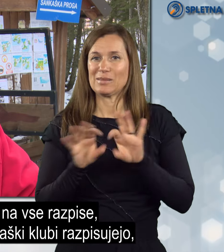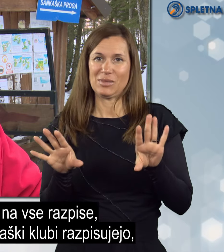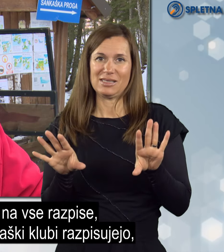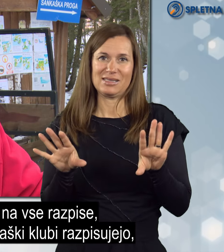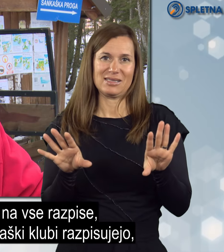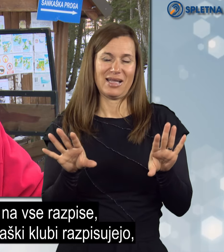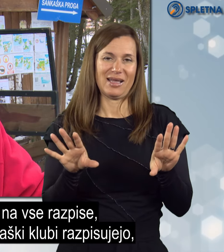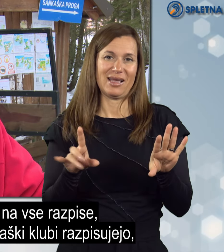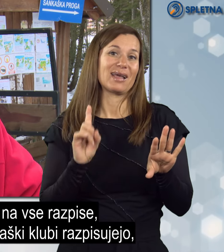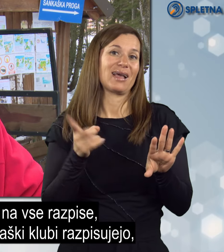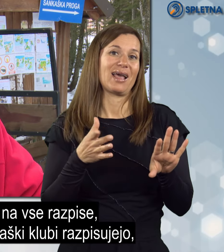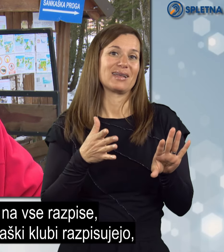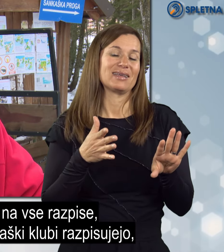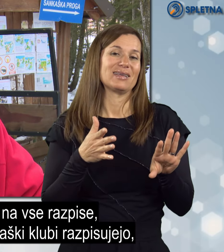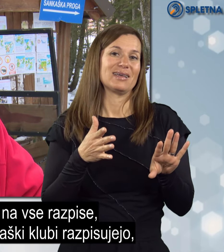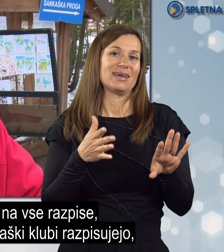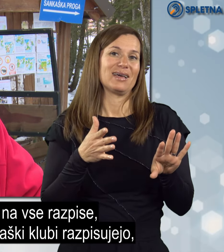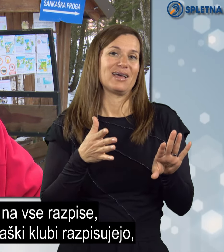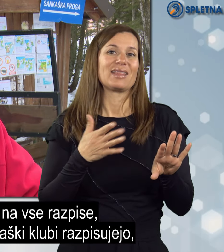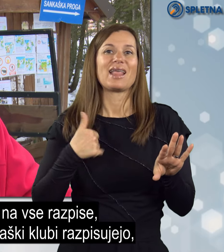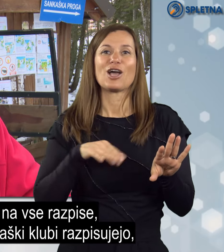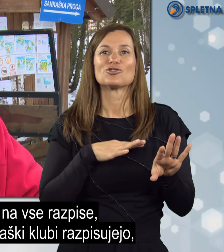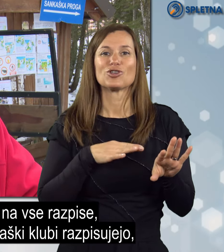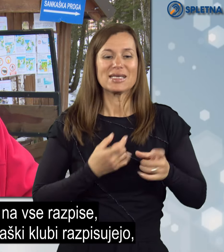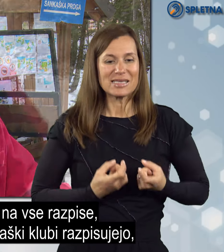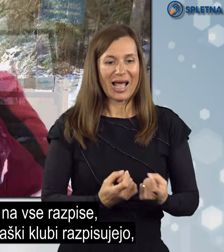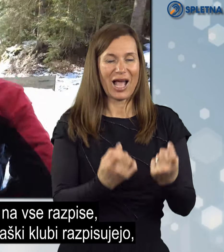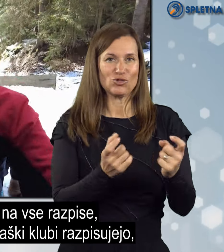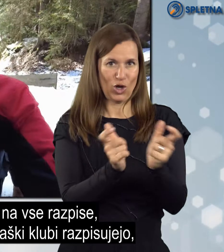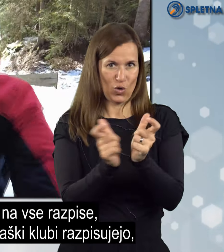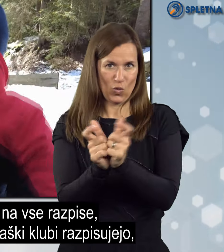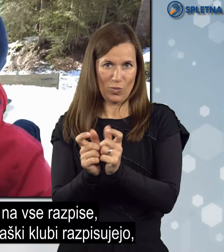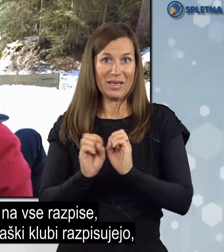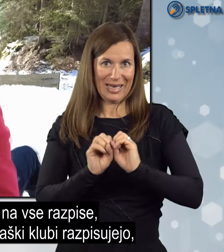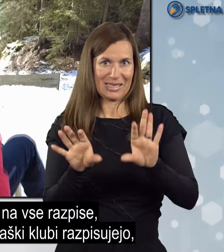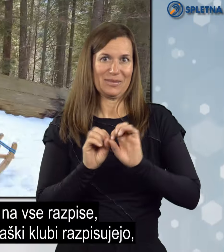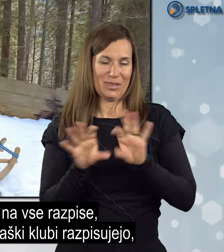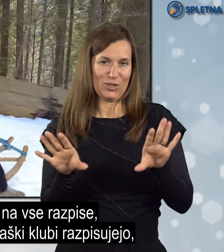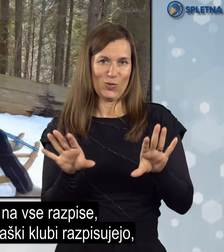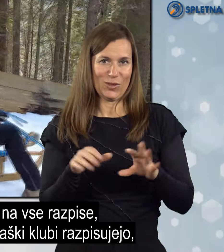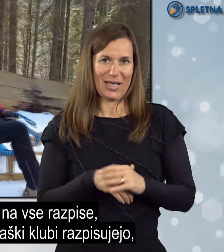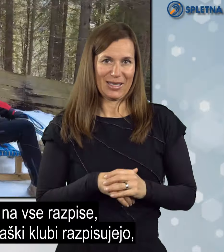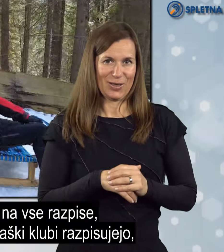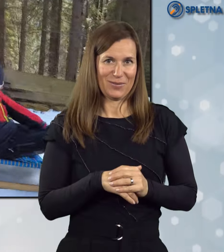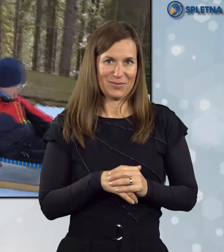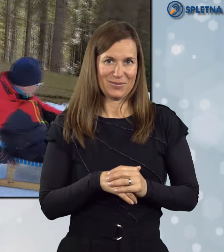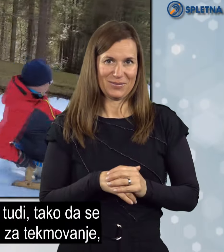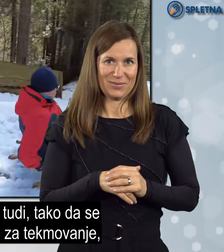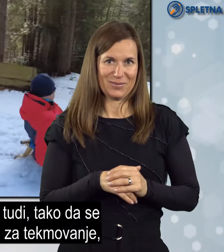razpise, kar jih naši slovenski sankaški klubi razpisujejo. sojejo